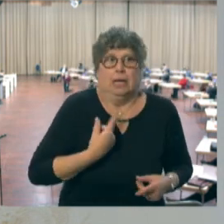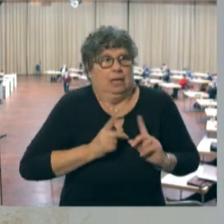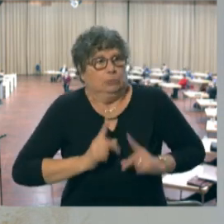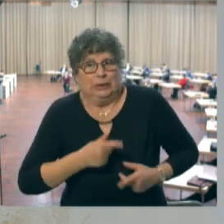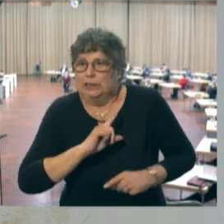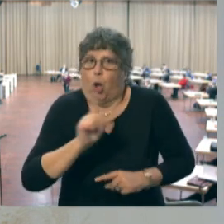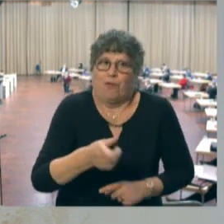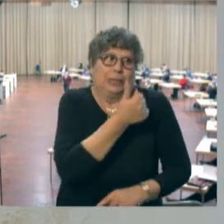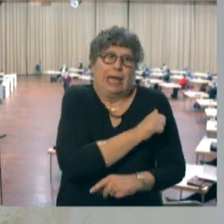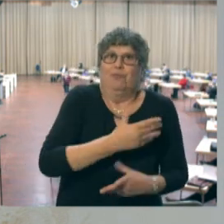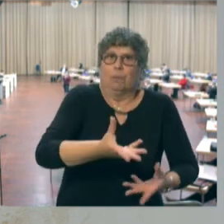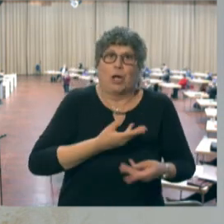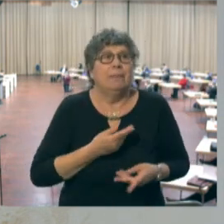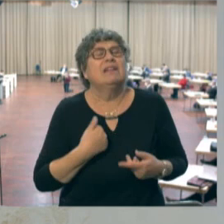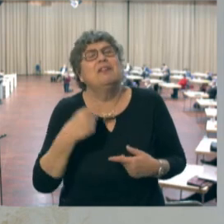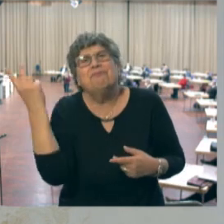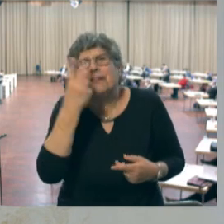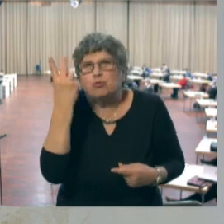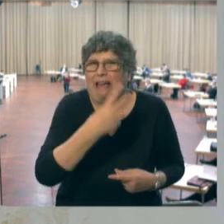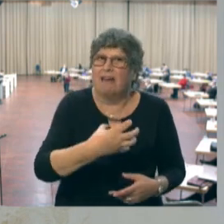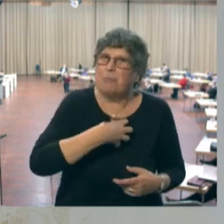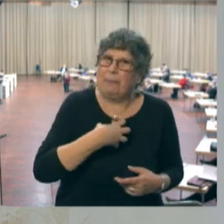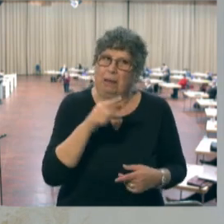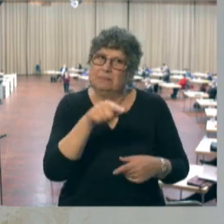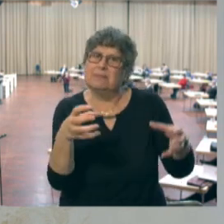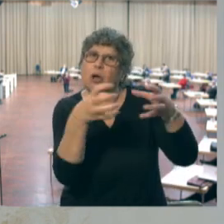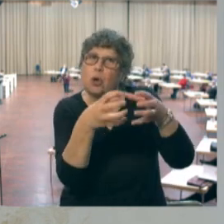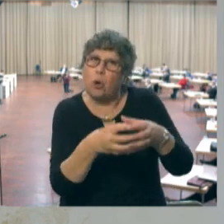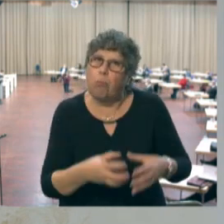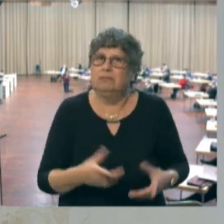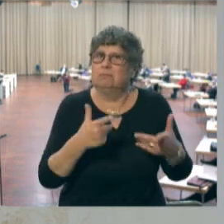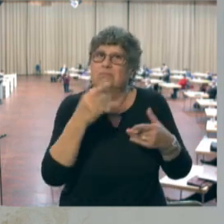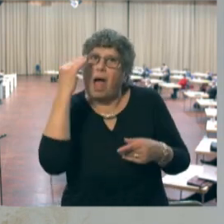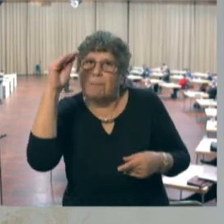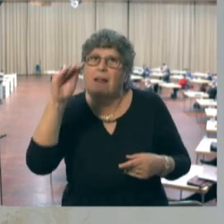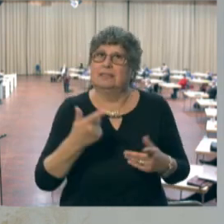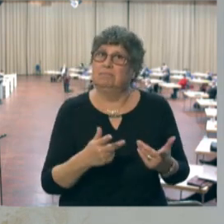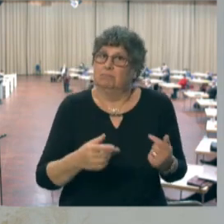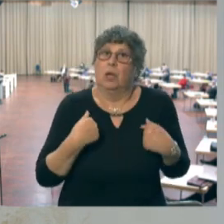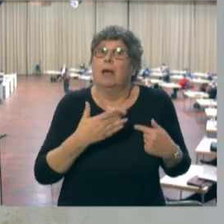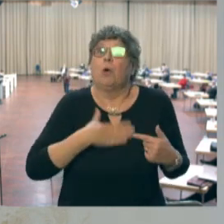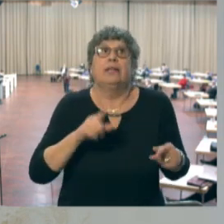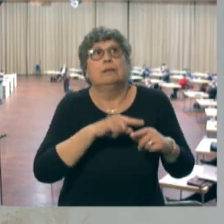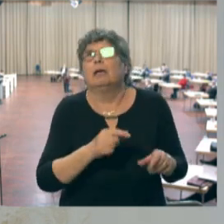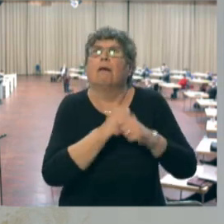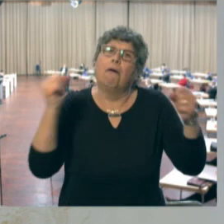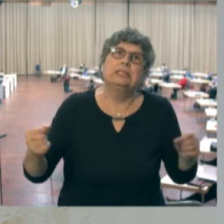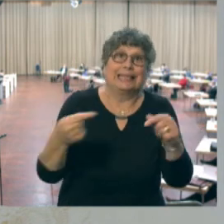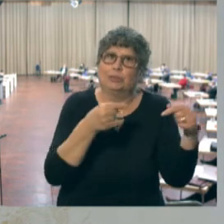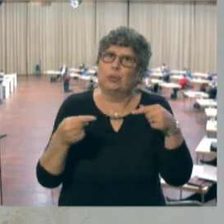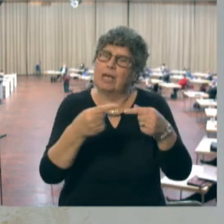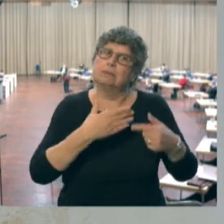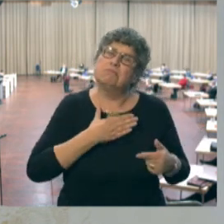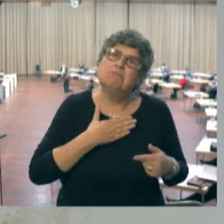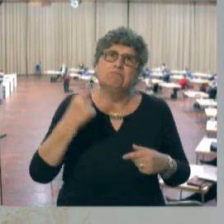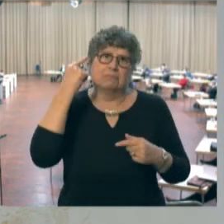impfen. Ich verstehe auch die Probleme, die man dann hat, diese Gruppen abzuwehren. Da will ich gar nicht hier jetzt großartig mich beschweren. Dennoch sind wir der